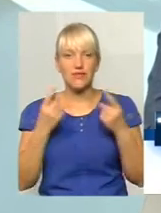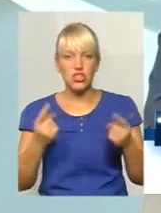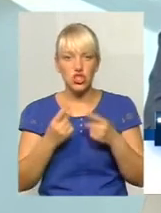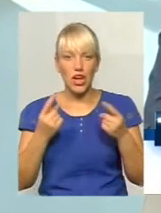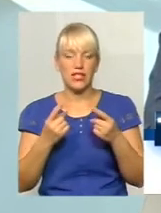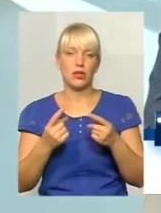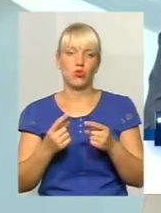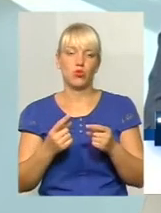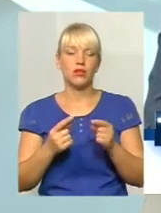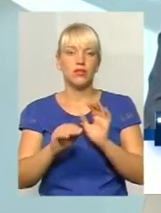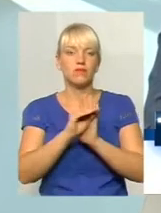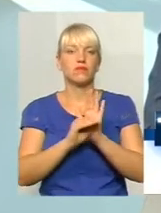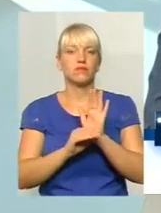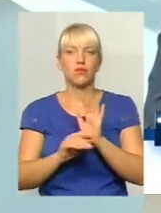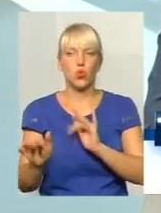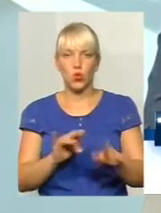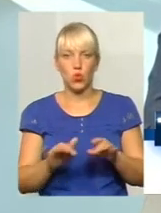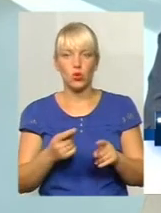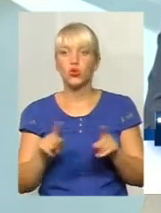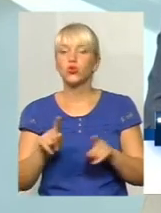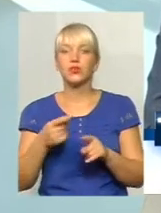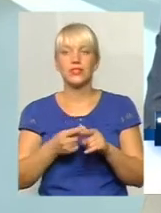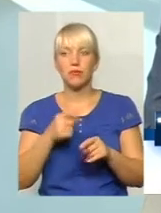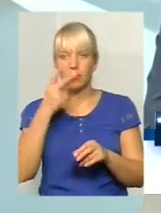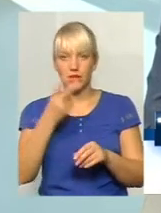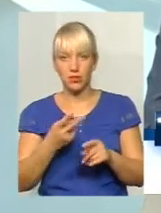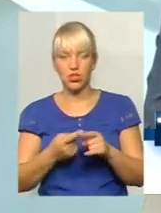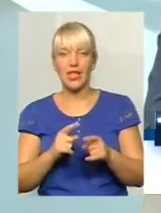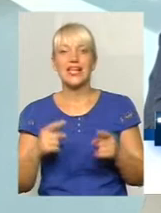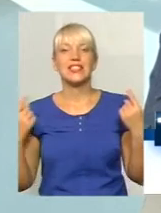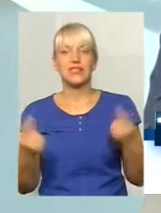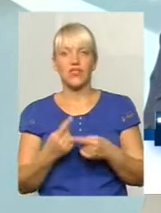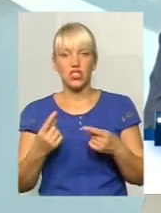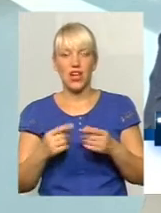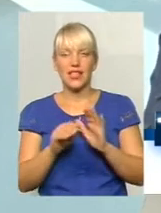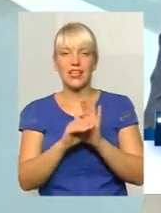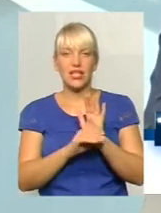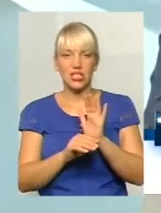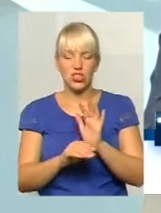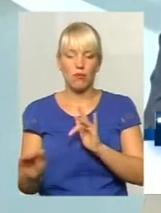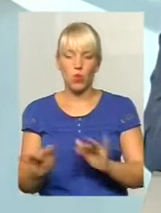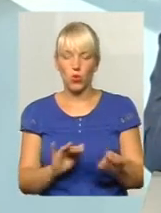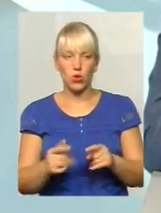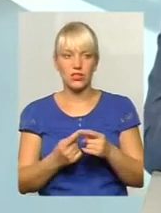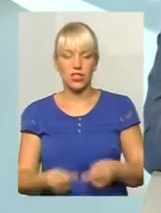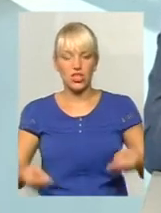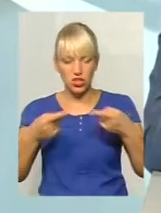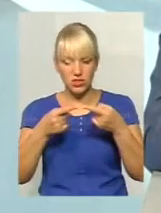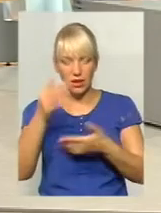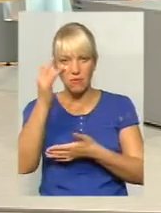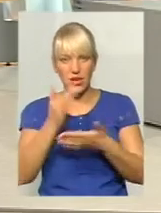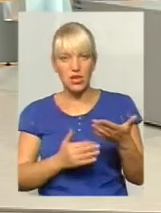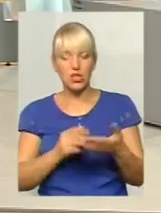Тобто, що він передбачає з собою? Звичайний режим руху – це є чіткий перелік зупинок, на яких